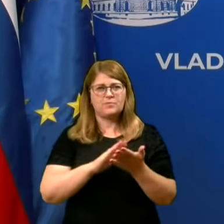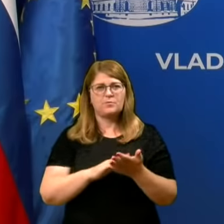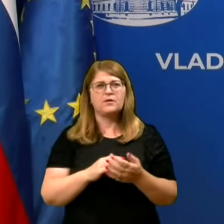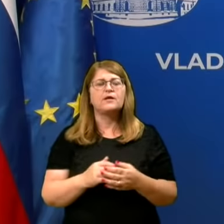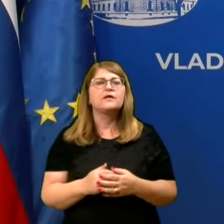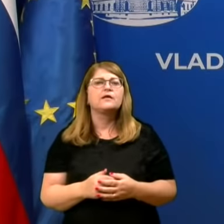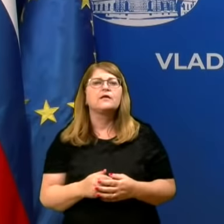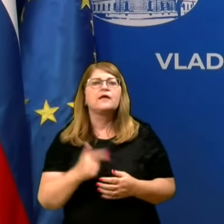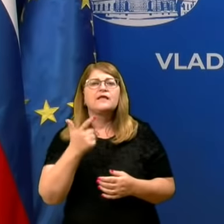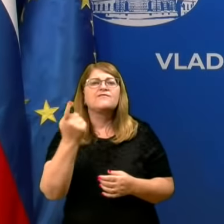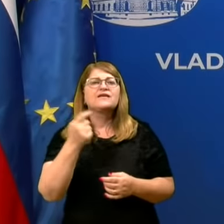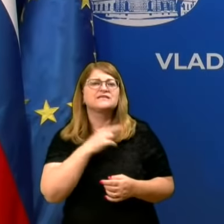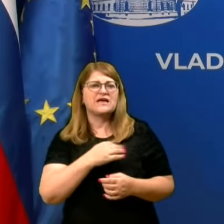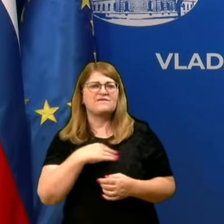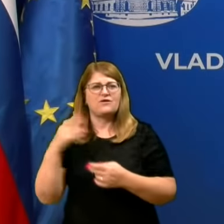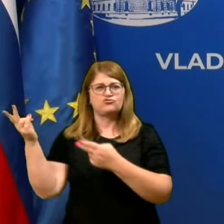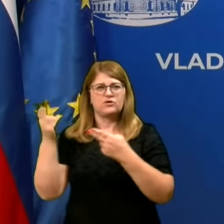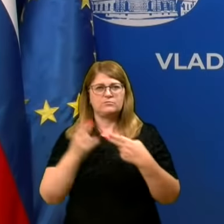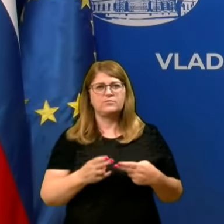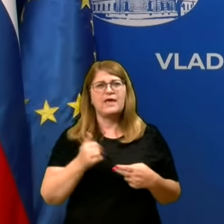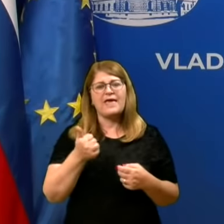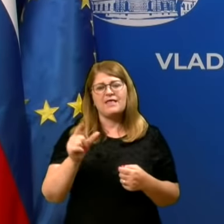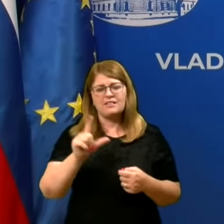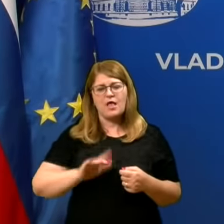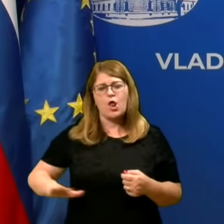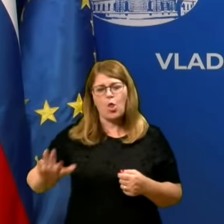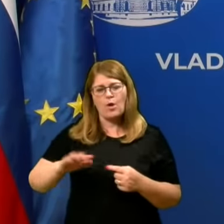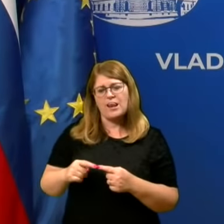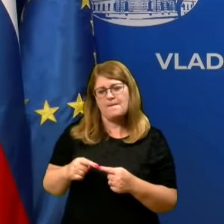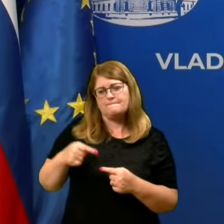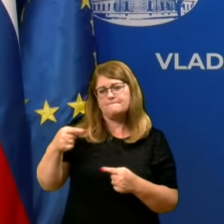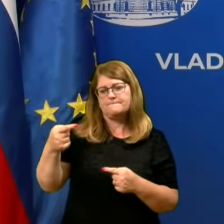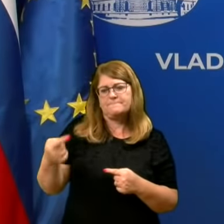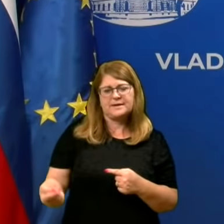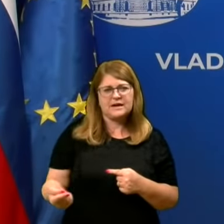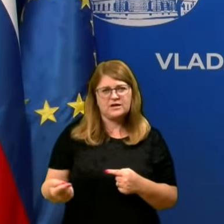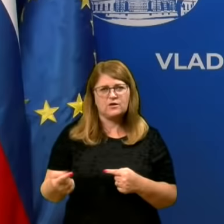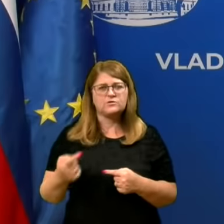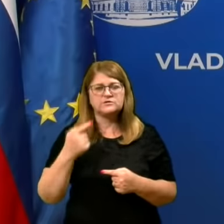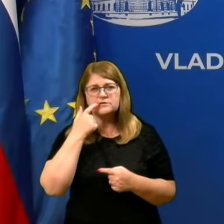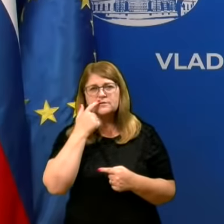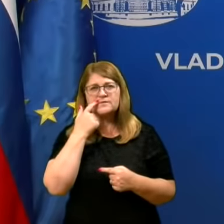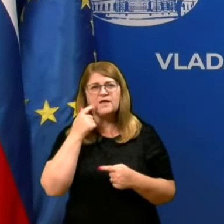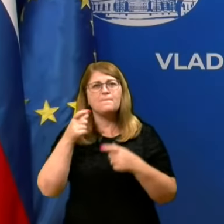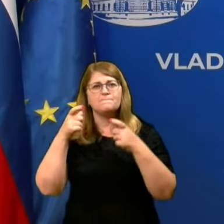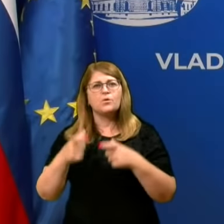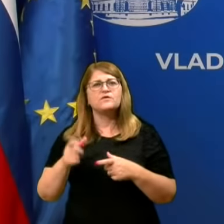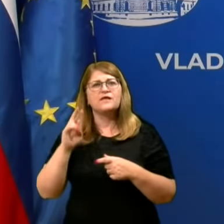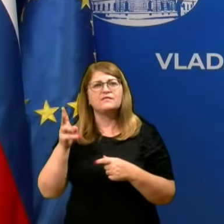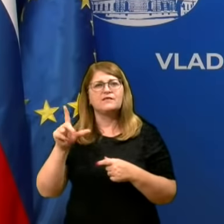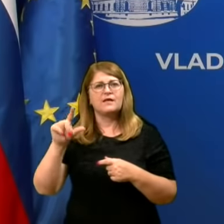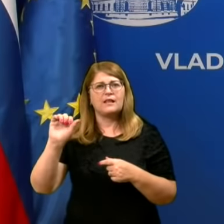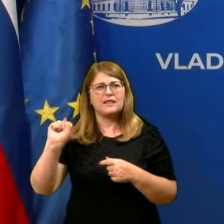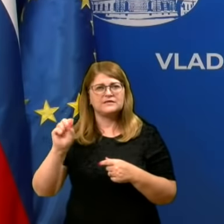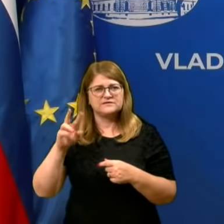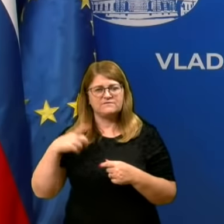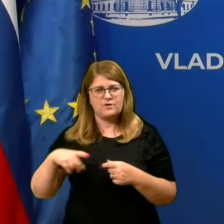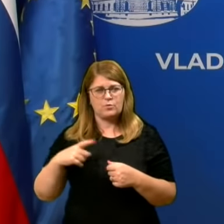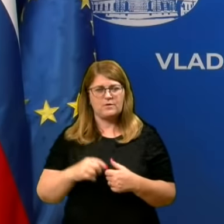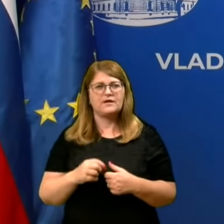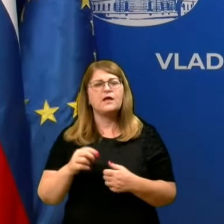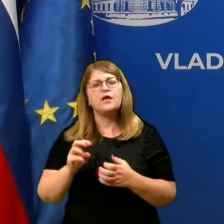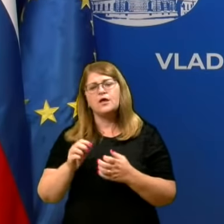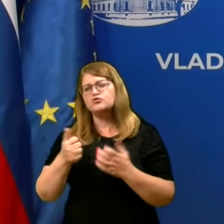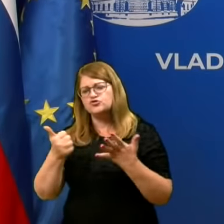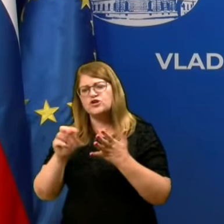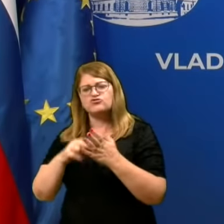importirana iz Hrvaške, eden je bil lokalni prenos v enem klastru v podjetju v Ljubljana, šestih je še v epidemiloški preiskavi.